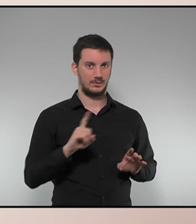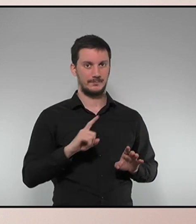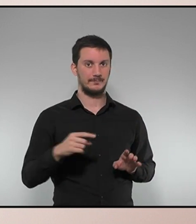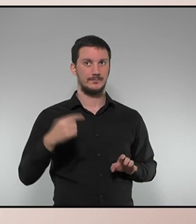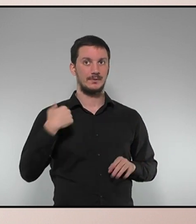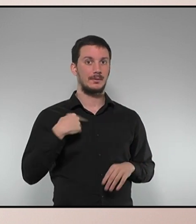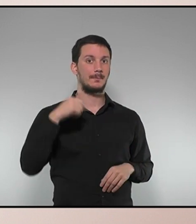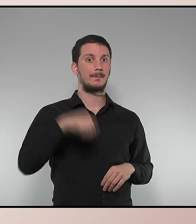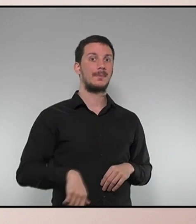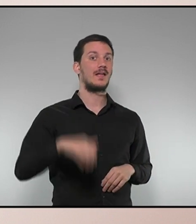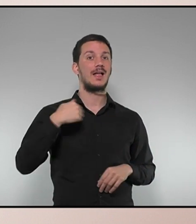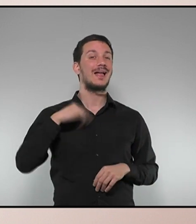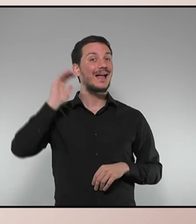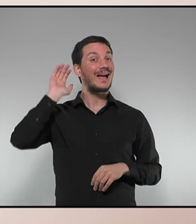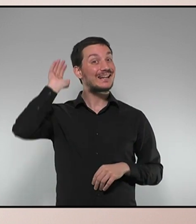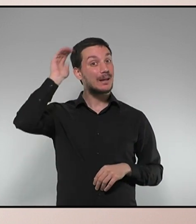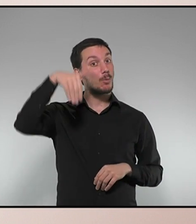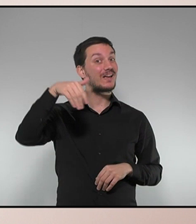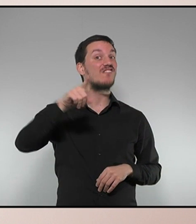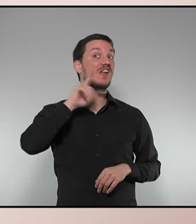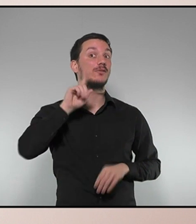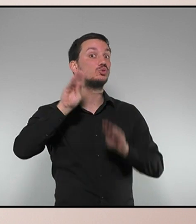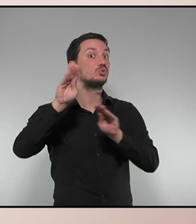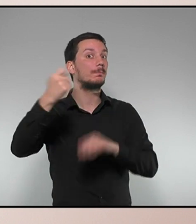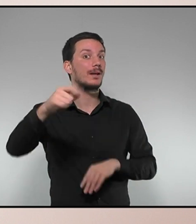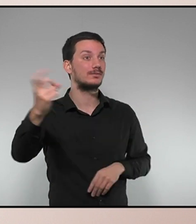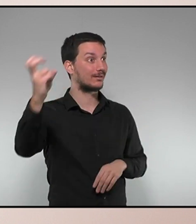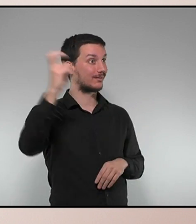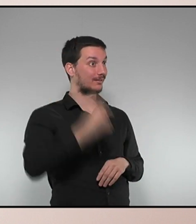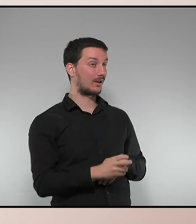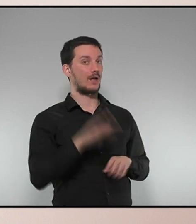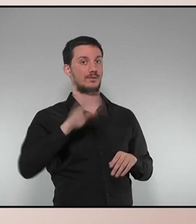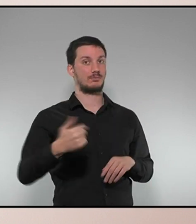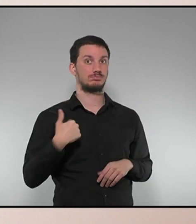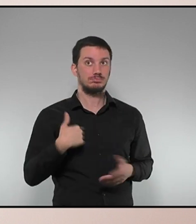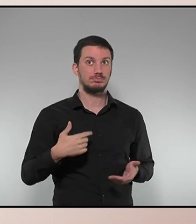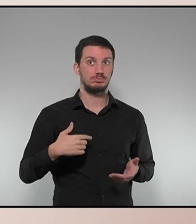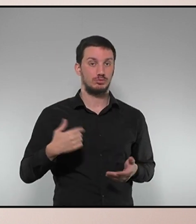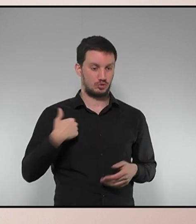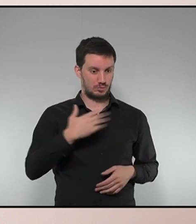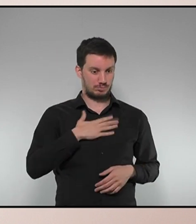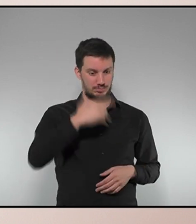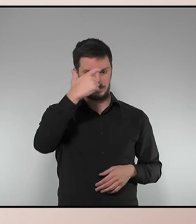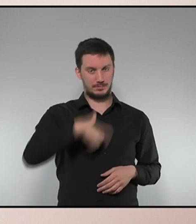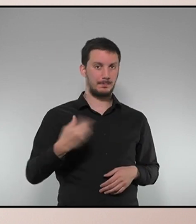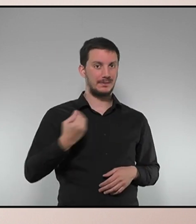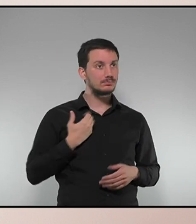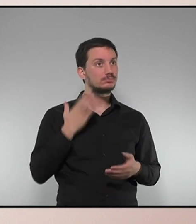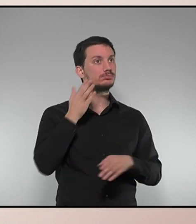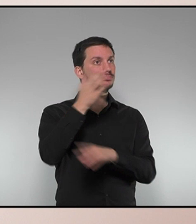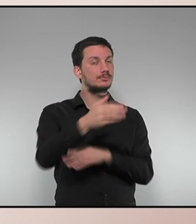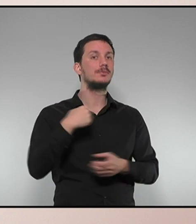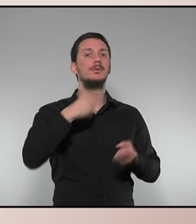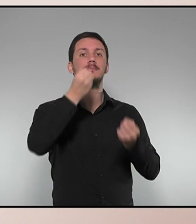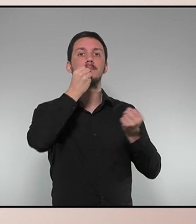del president de la República francesa en ocasió de la celebració d'aquesta cimera i jo mateix vaig anar a donar-li benvinguda